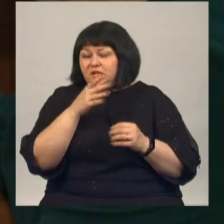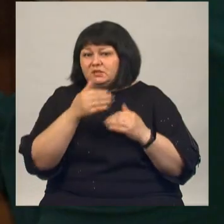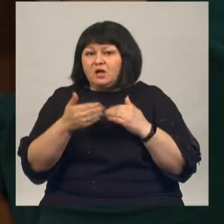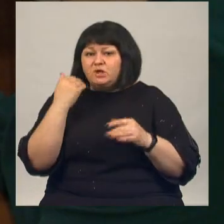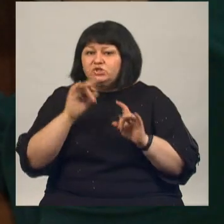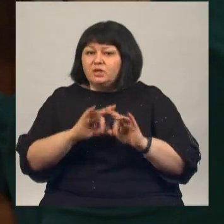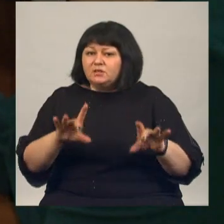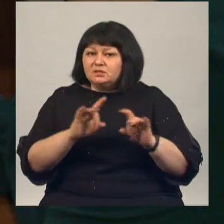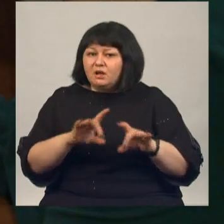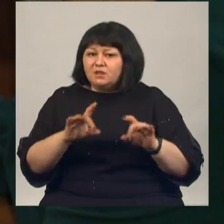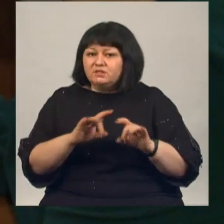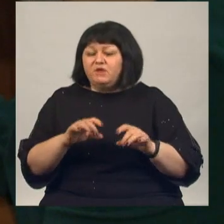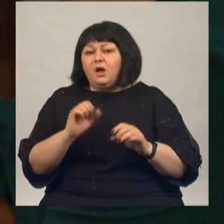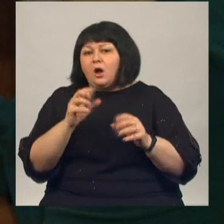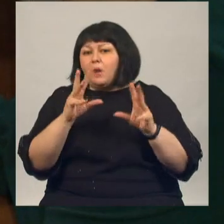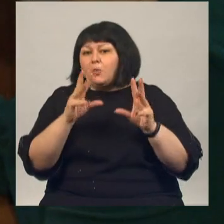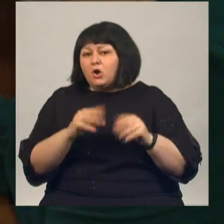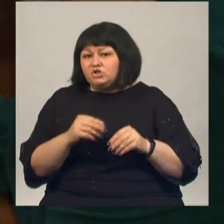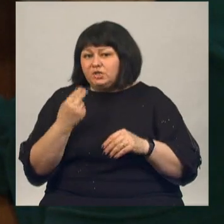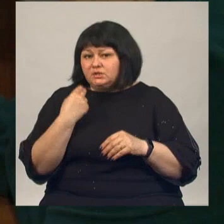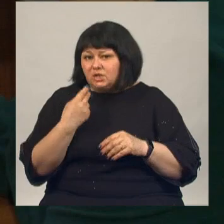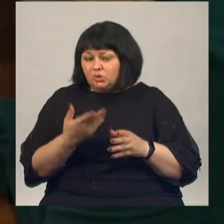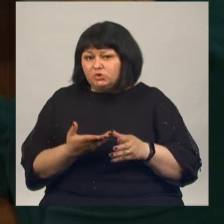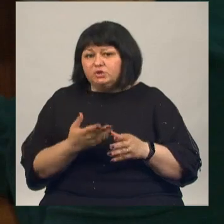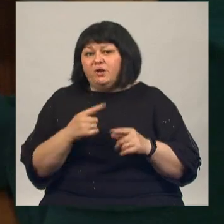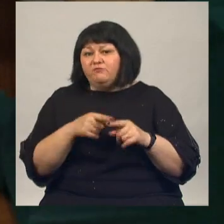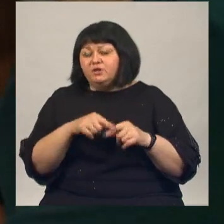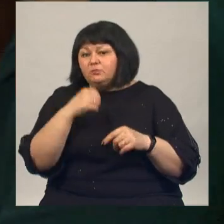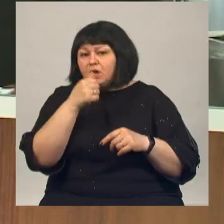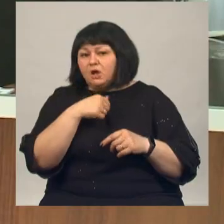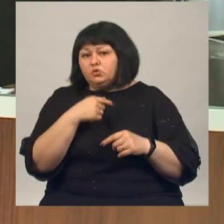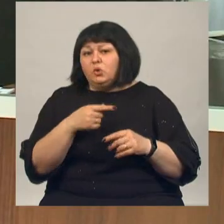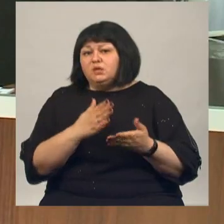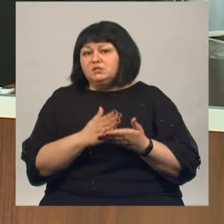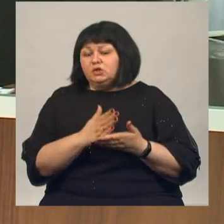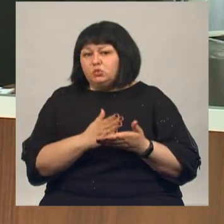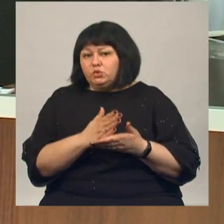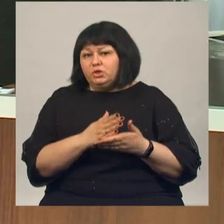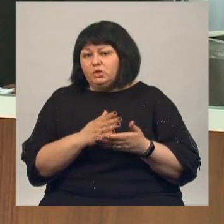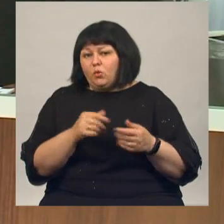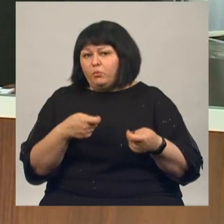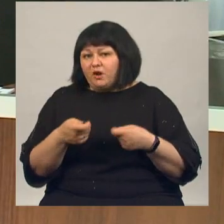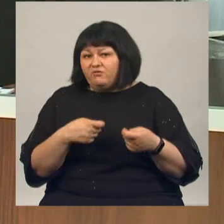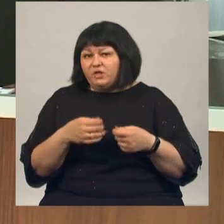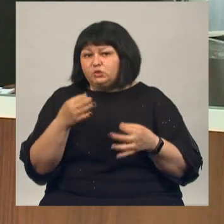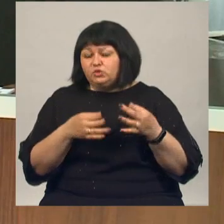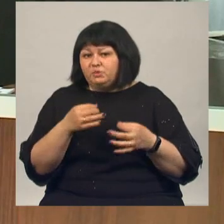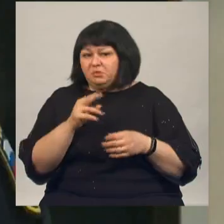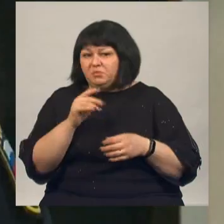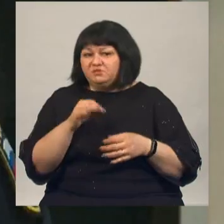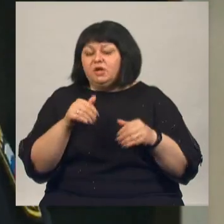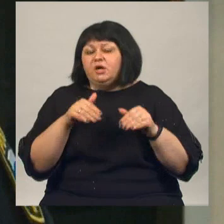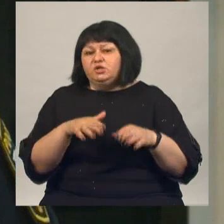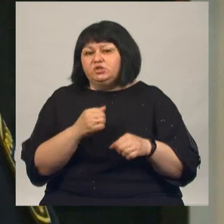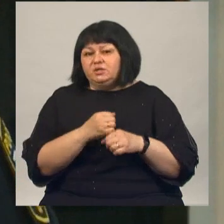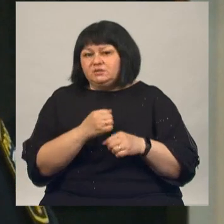рассказывали преимущественно о погашении задолженностей. В этом году сотрудники Управления Федеральной службы судебных приставов решили